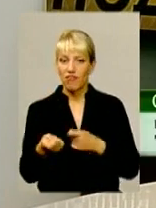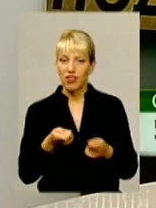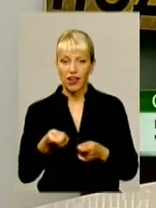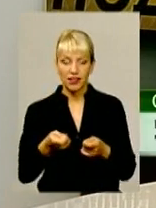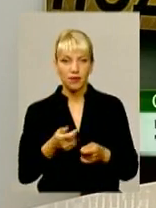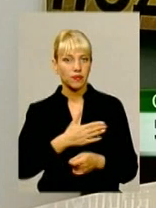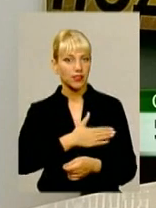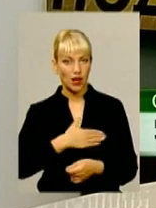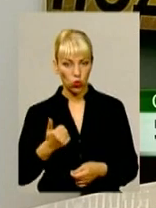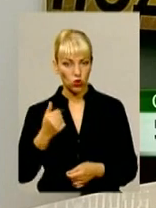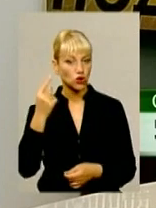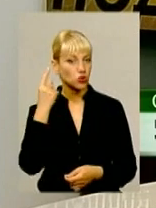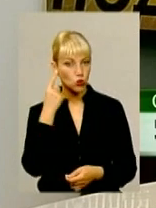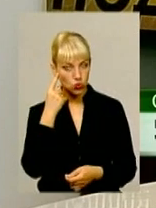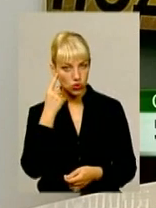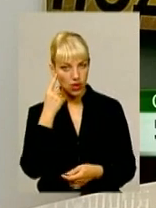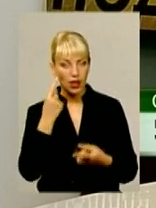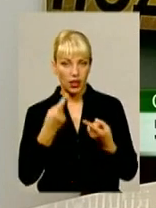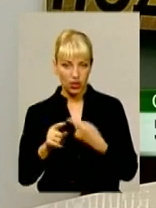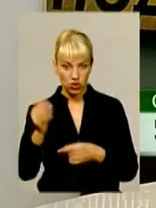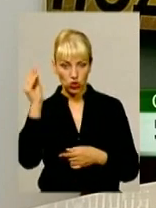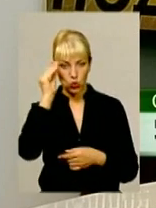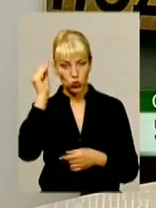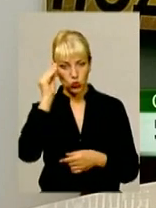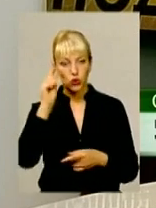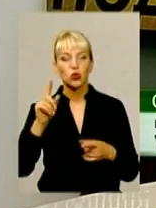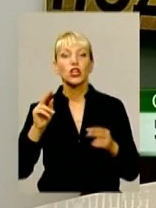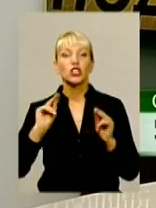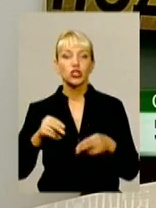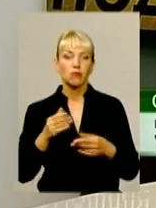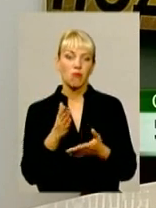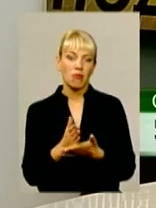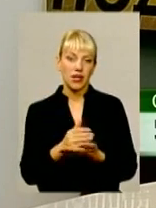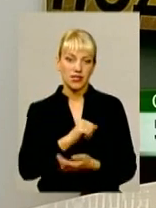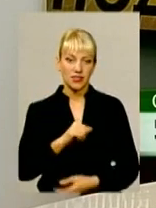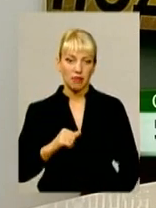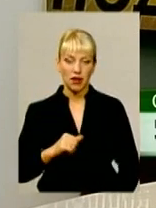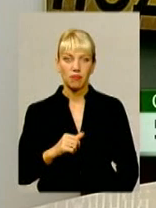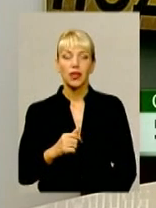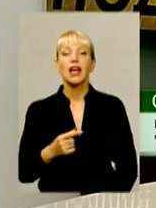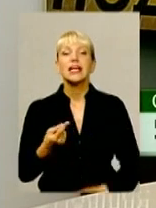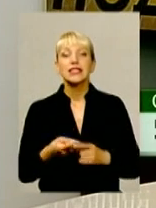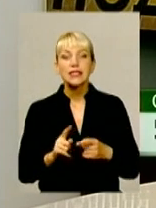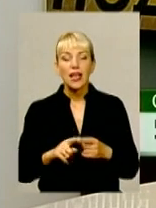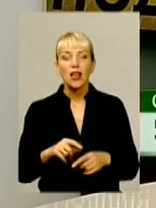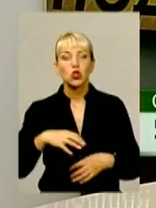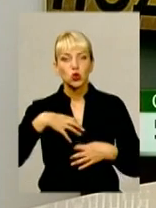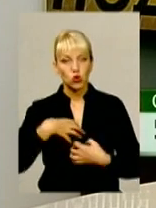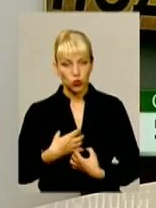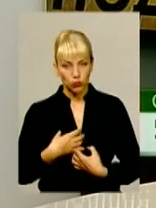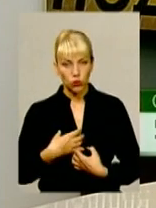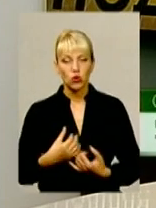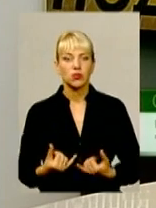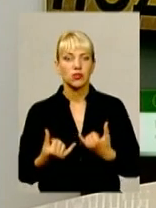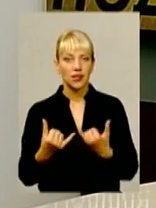чути іншу точку зору, ніж вона має сама. І це дуже сумно, не тільки для політичних сил, це дуже сумно для